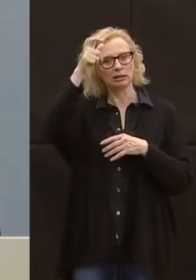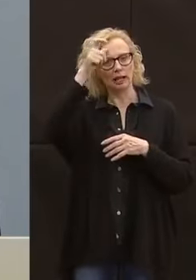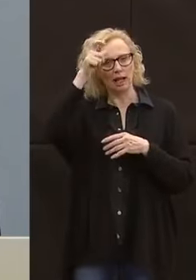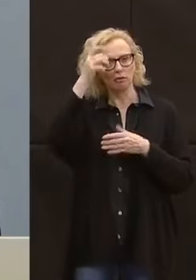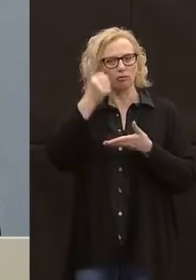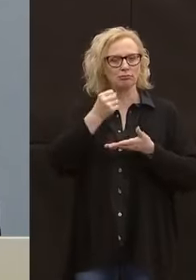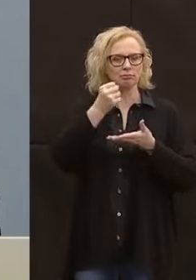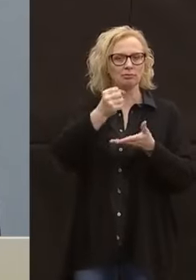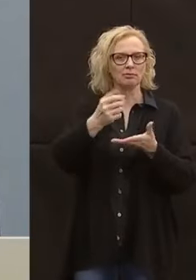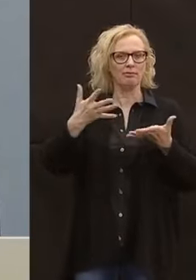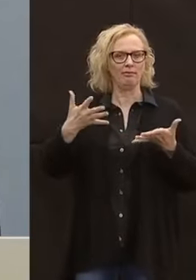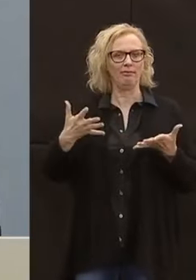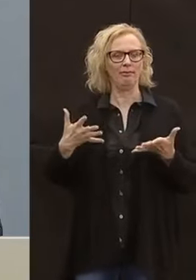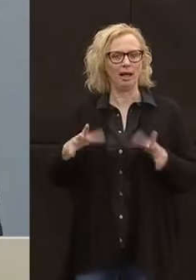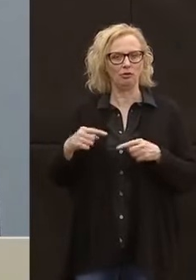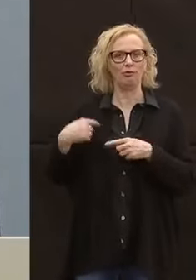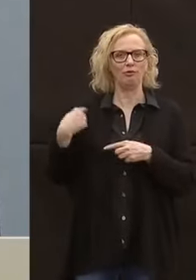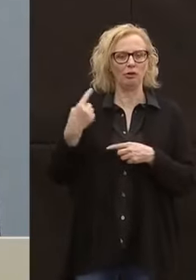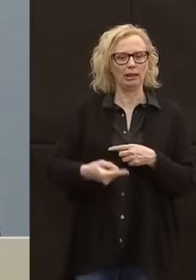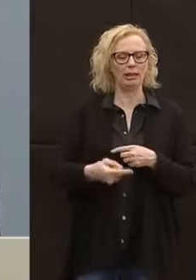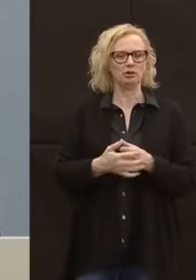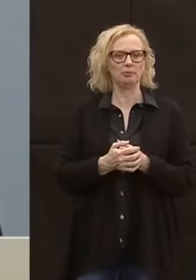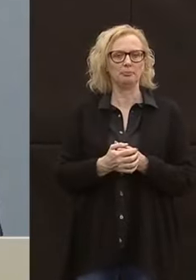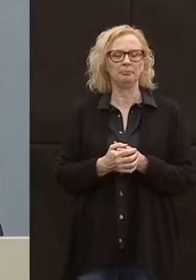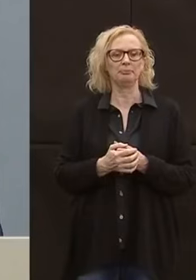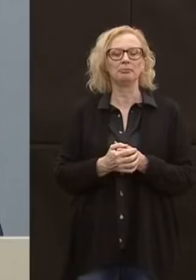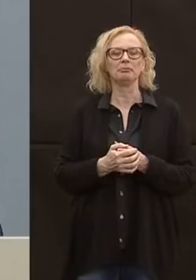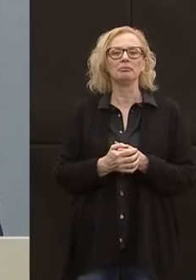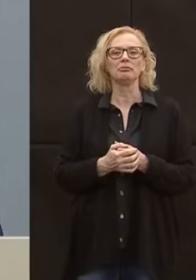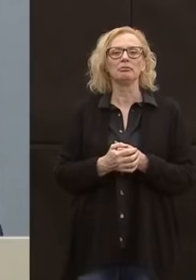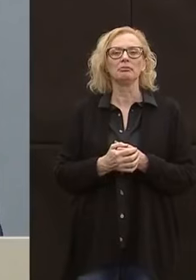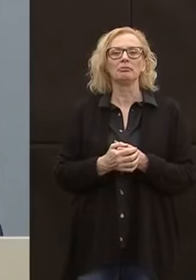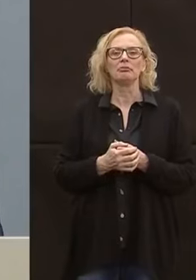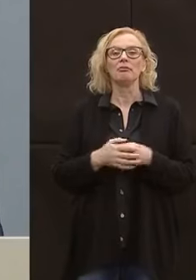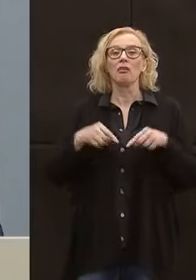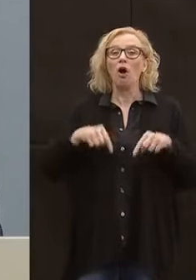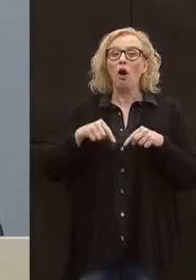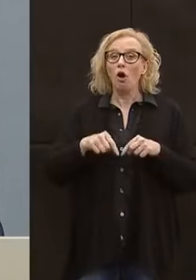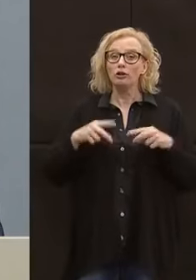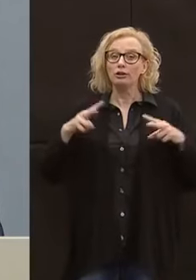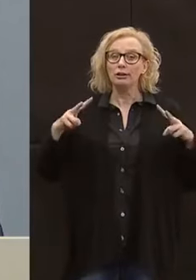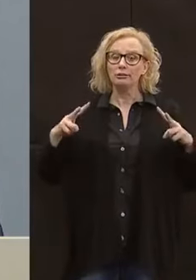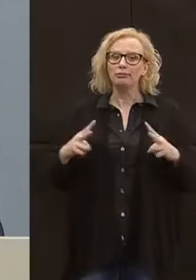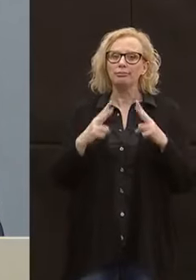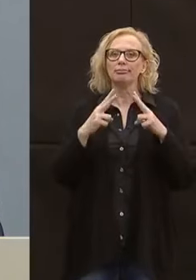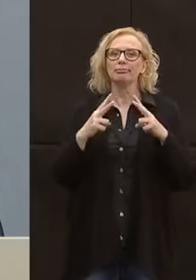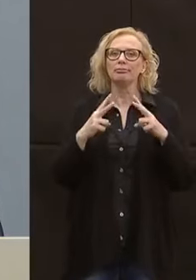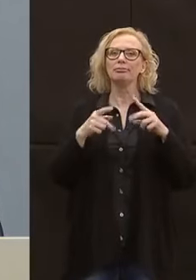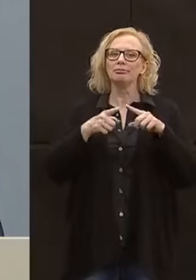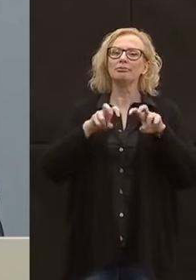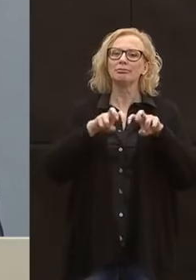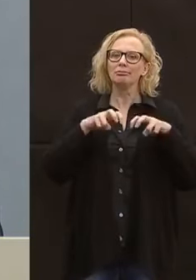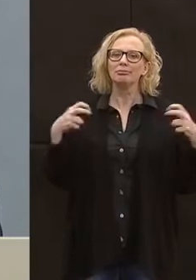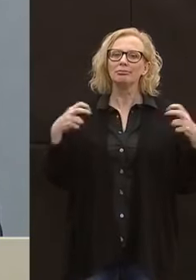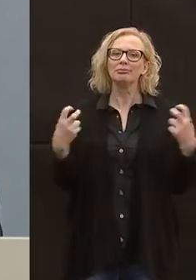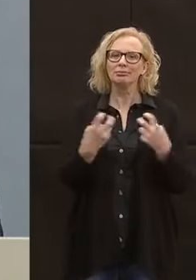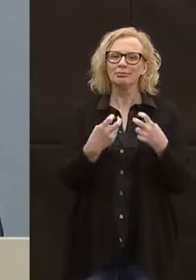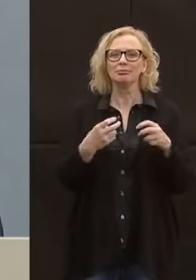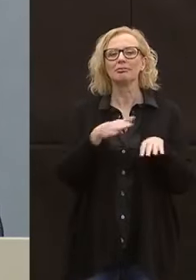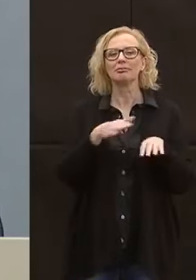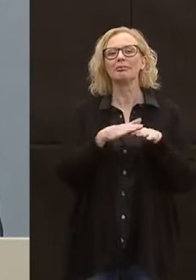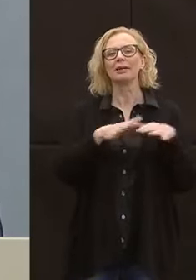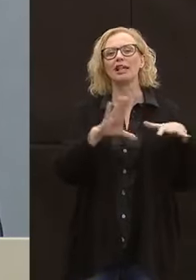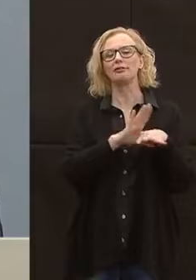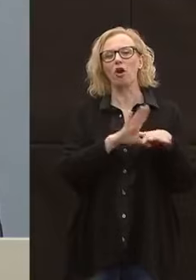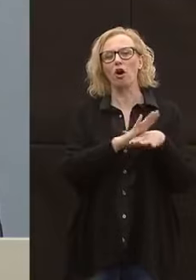dello Stato. Oggi abbiamo fatto una riunione interessante come task force anche